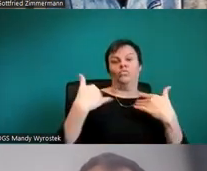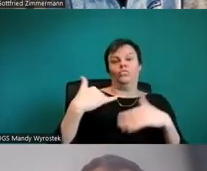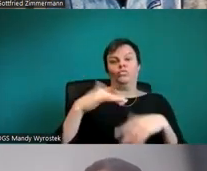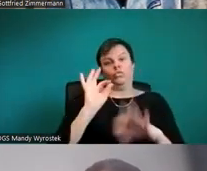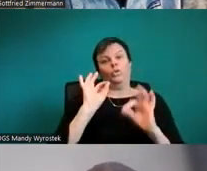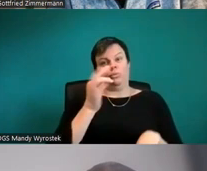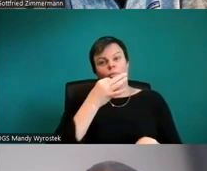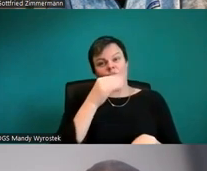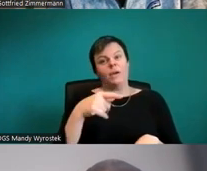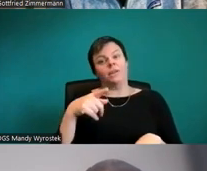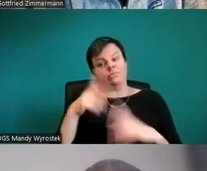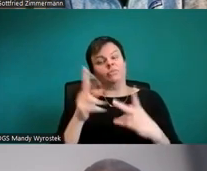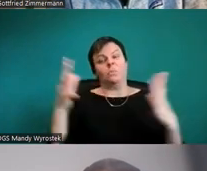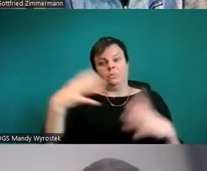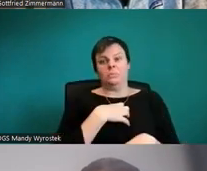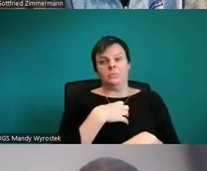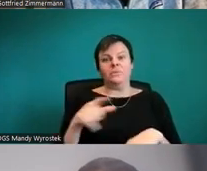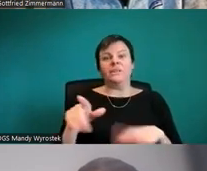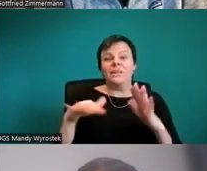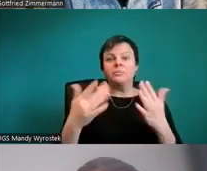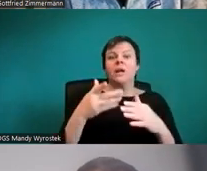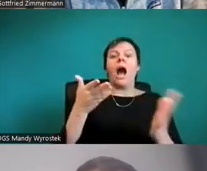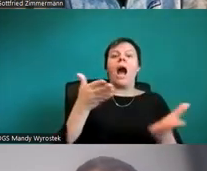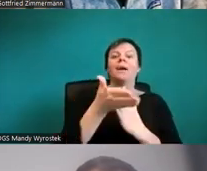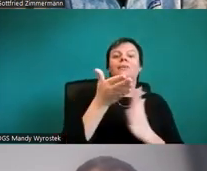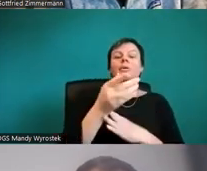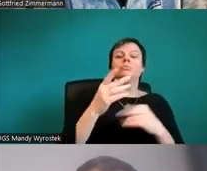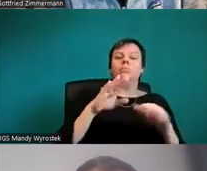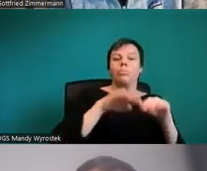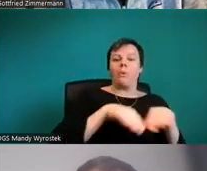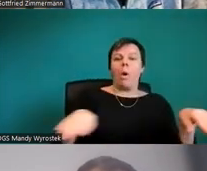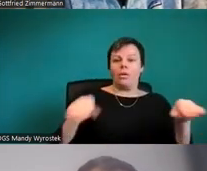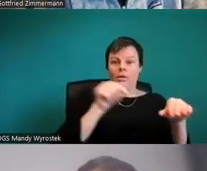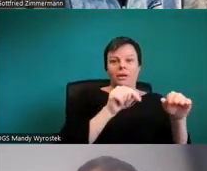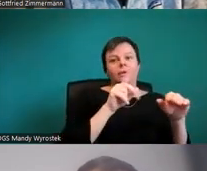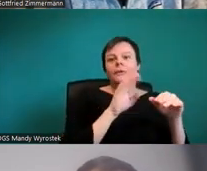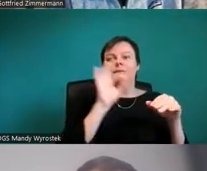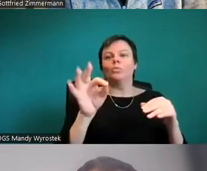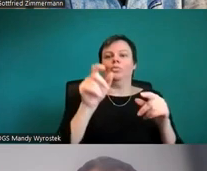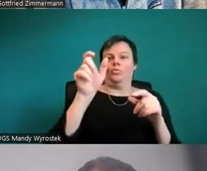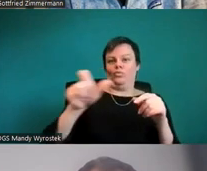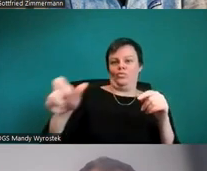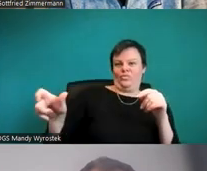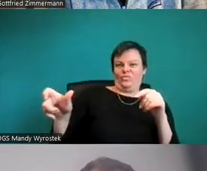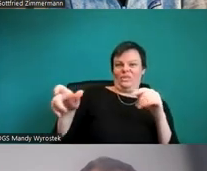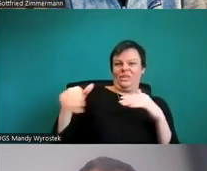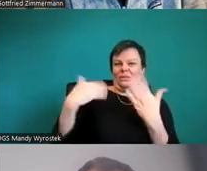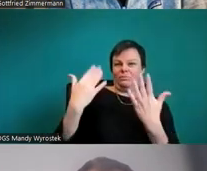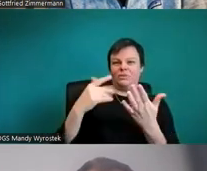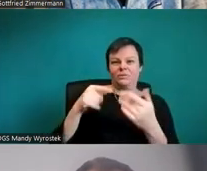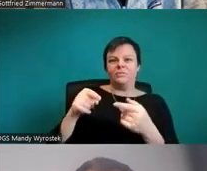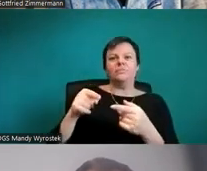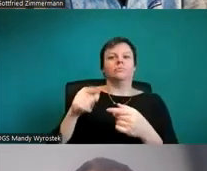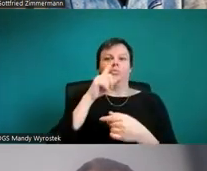Vielleicht kannst du mal den CommonLook Office, vielleicht kannst du den Link posten. Ich muss aber sagen, da ist gerade ein